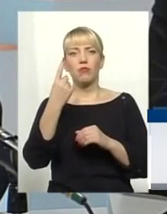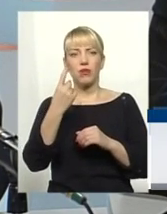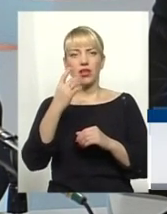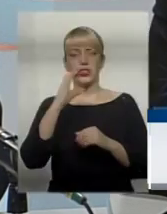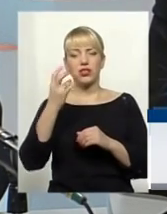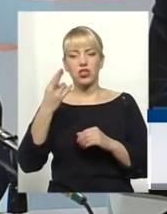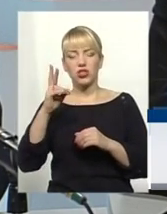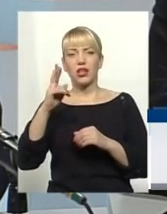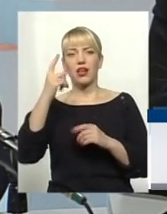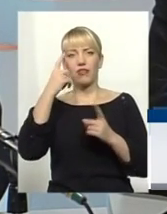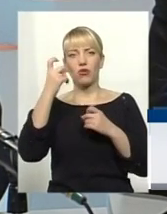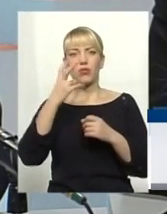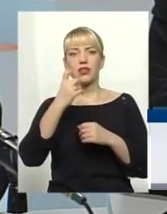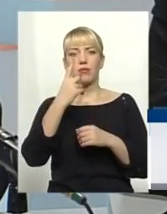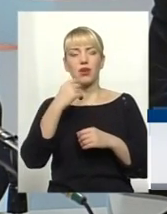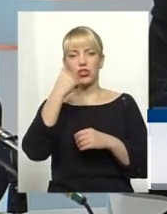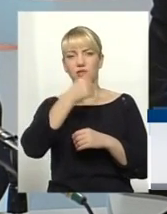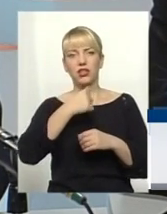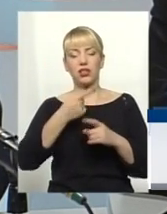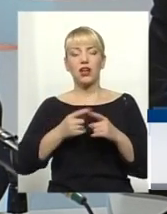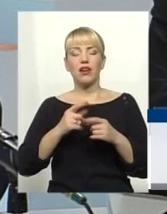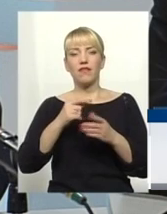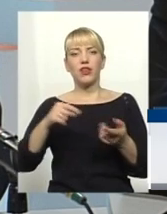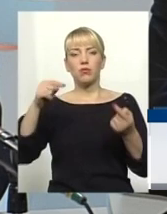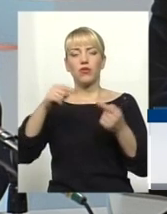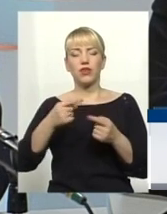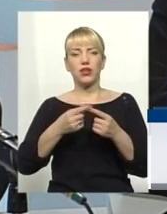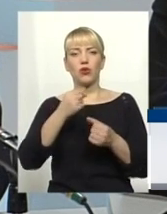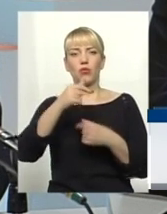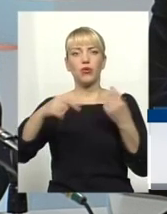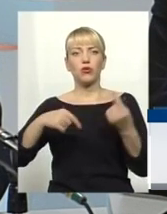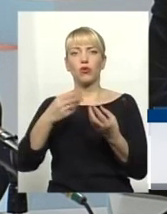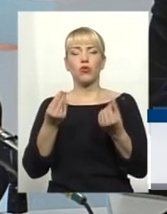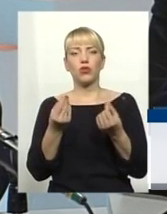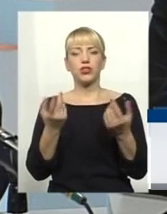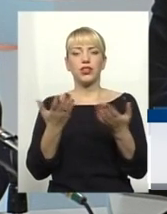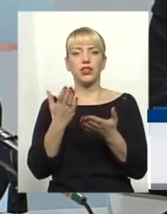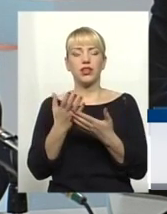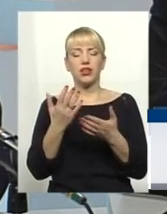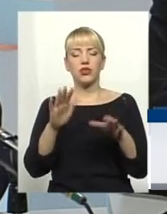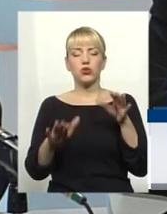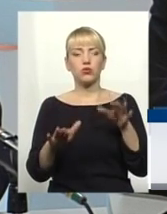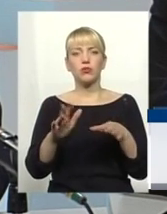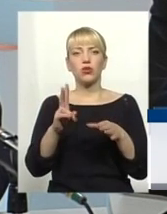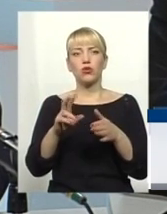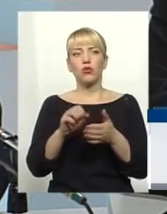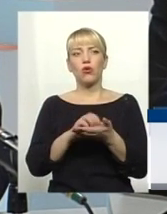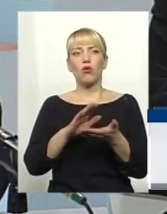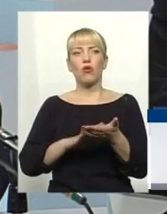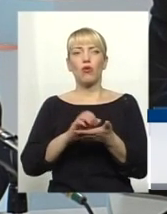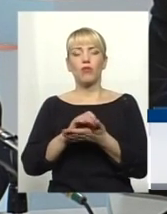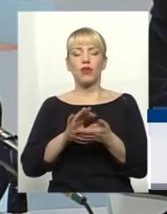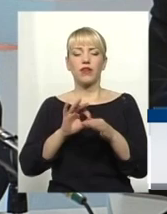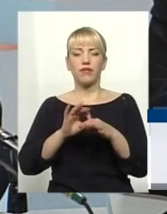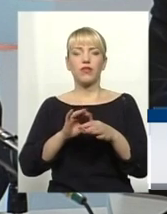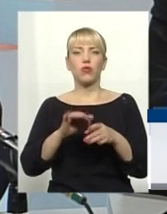Відповідно, ті суми готівкових коштів, які вони зазначали в декларації, є під певним сумнівом, тобто, хто вів облік, скільки в нього на 1